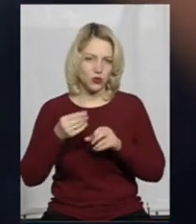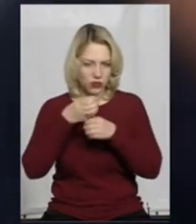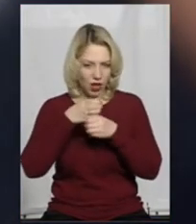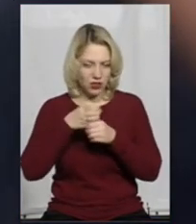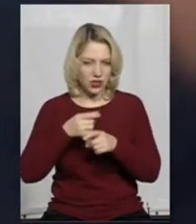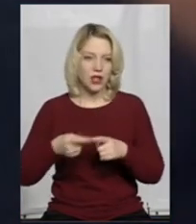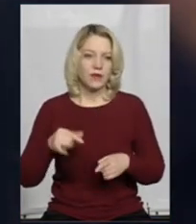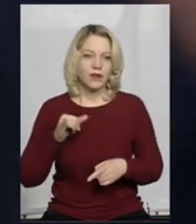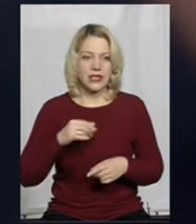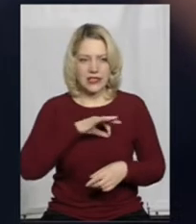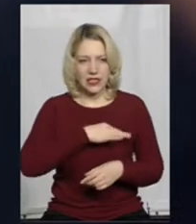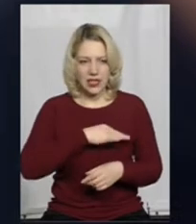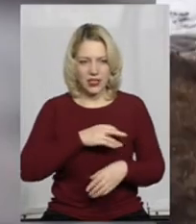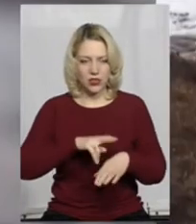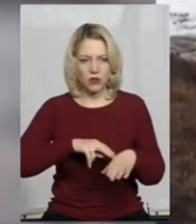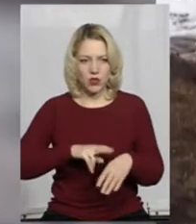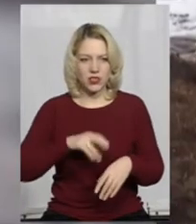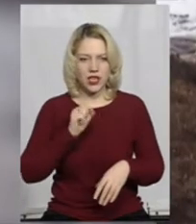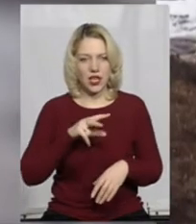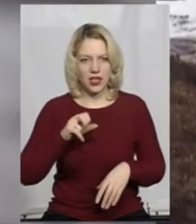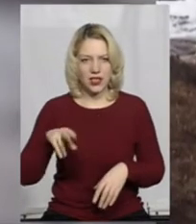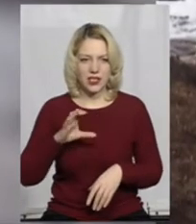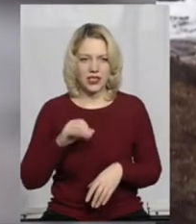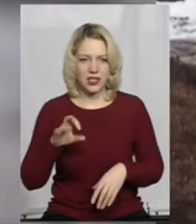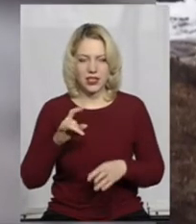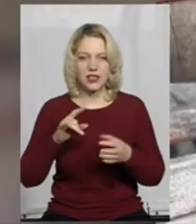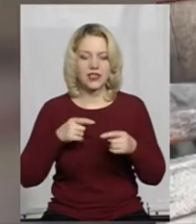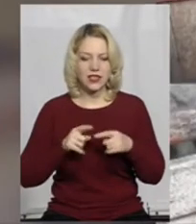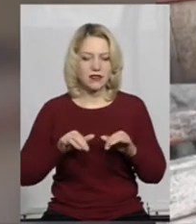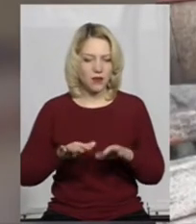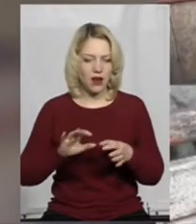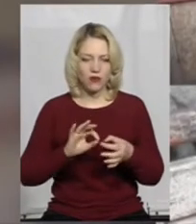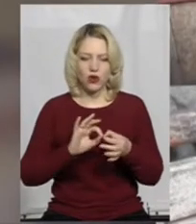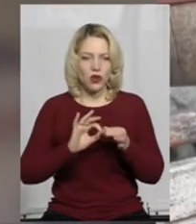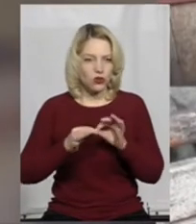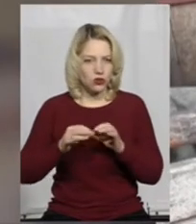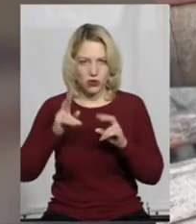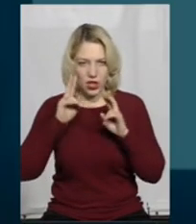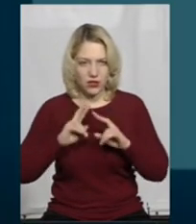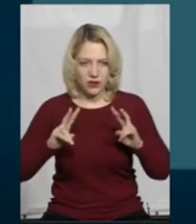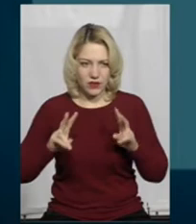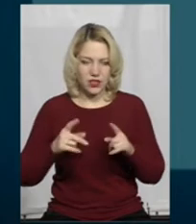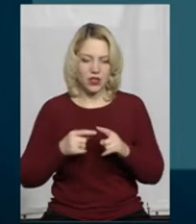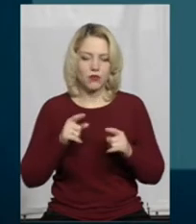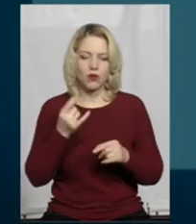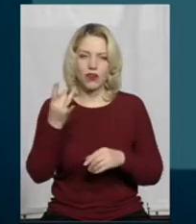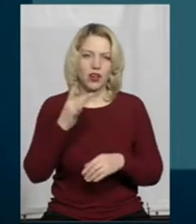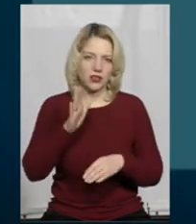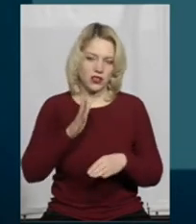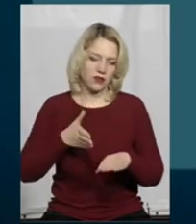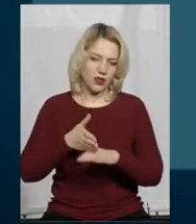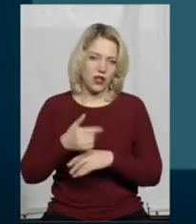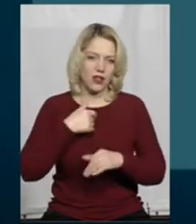Каменцеподійського районного відділку поліції Аліна Слід каже, зі справою досконало не ознайомлена, бо лише раз виїжджала на місце. Я не можу ніяких